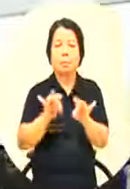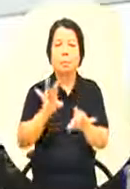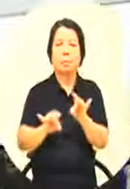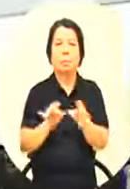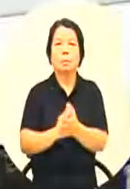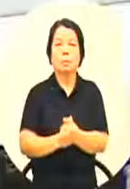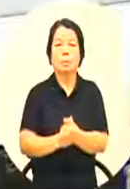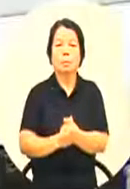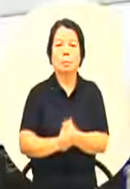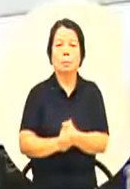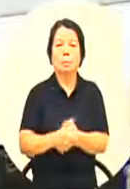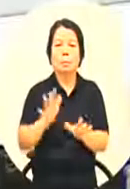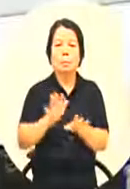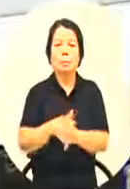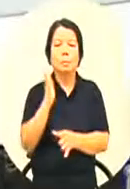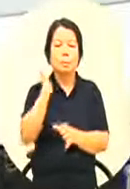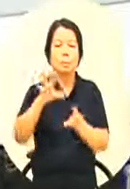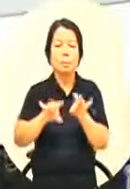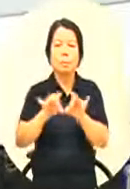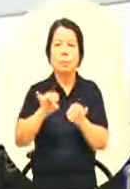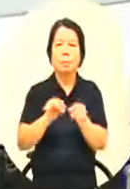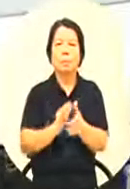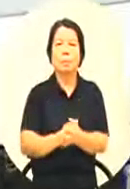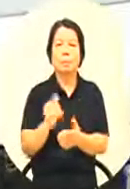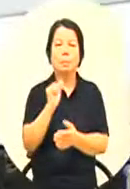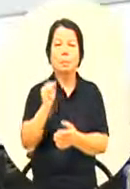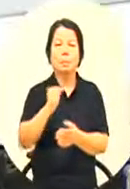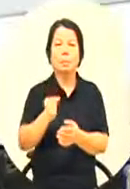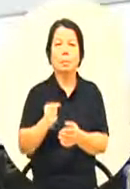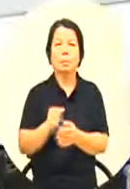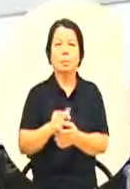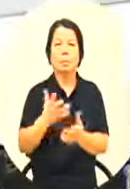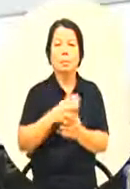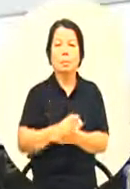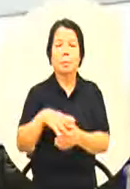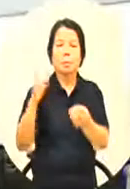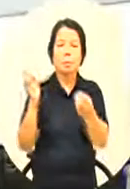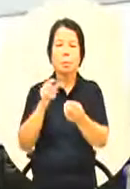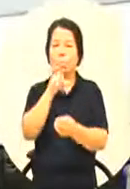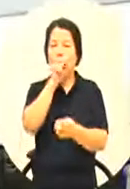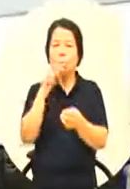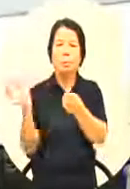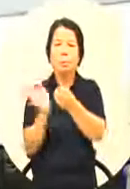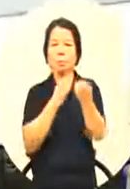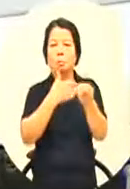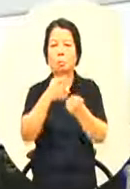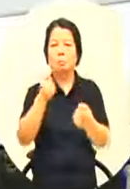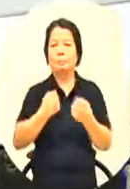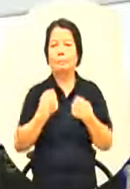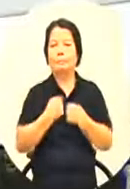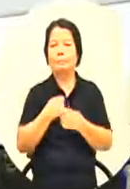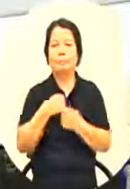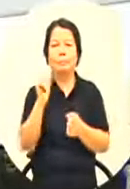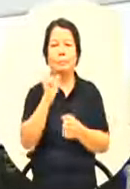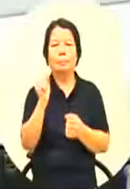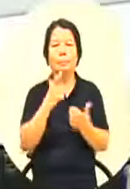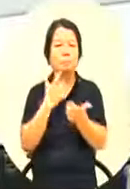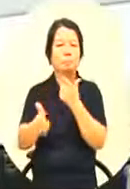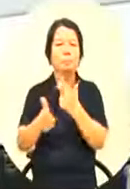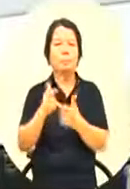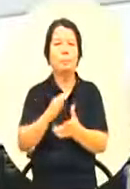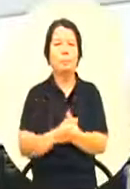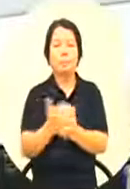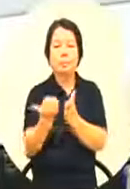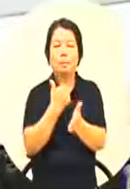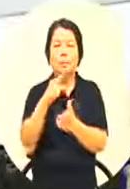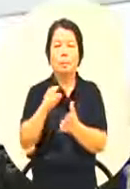水泥做的那根本不符合我们的雨球的一个练习啊所以呢 我们刚刚您提到